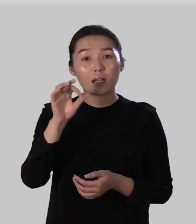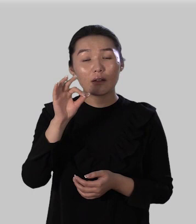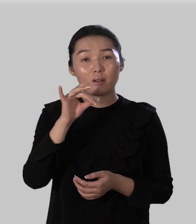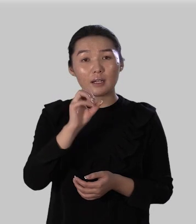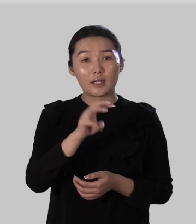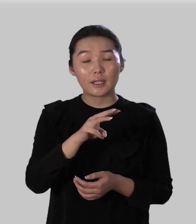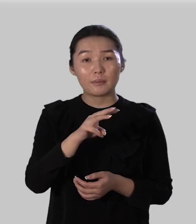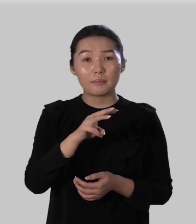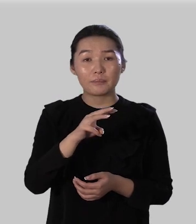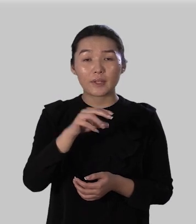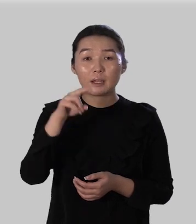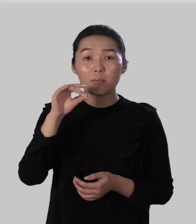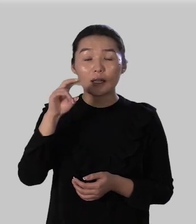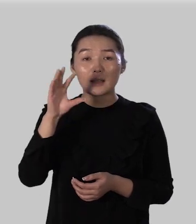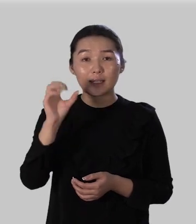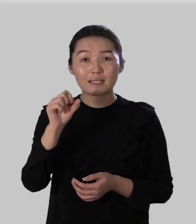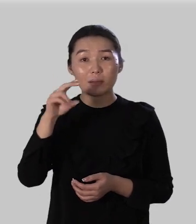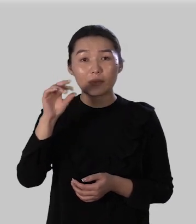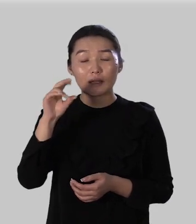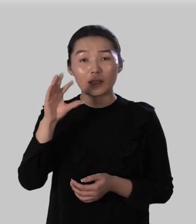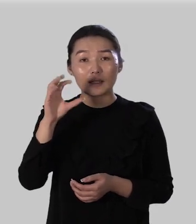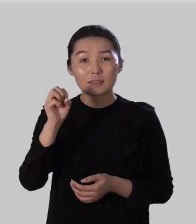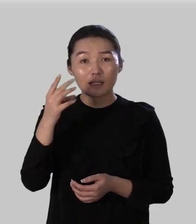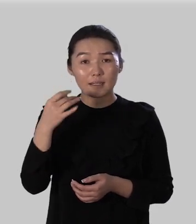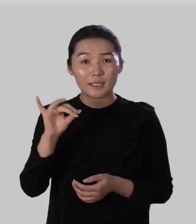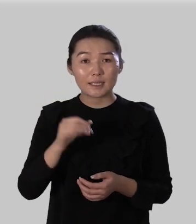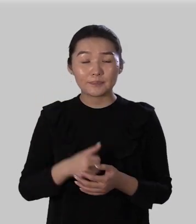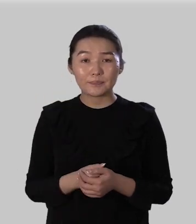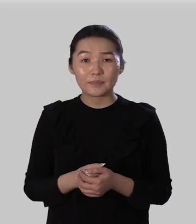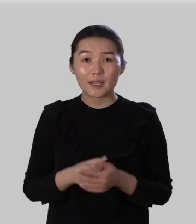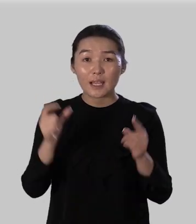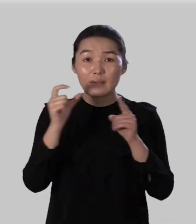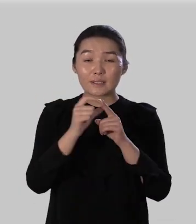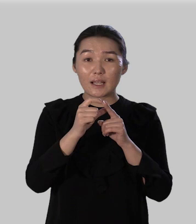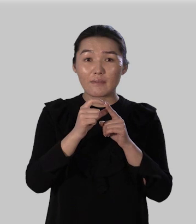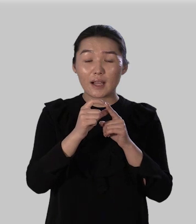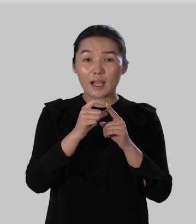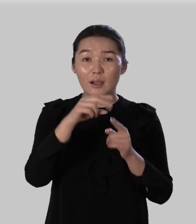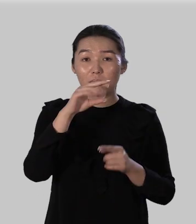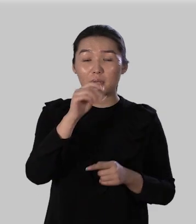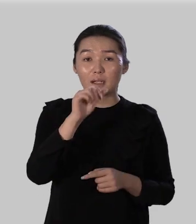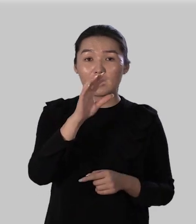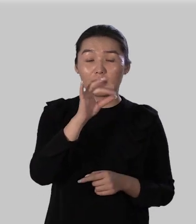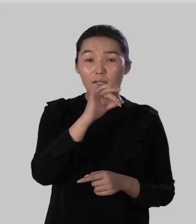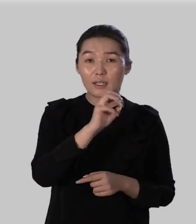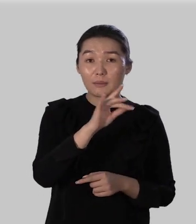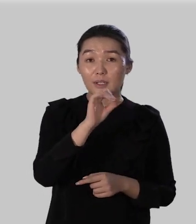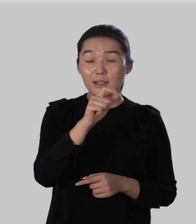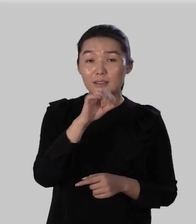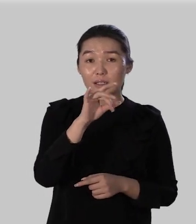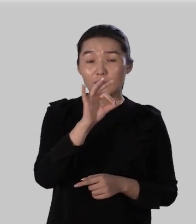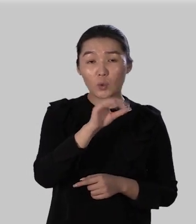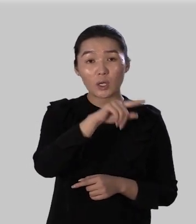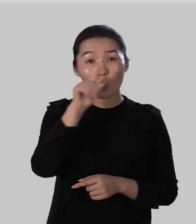разговор полоса полосатый полоска в словах поговорим говорим разговор